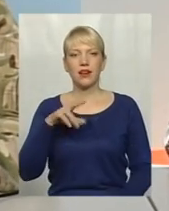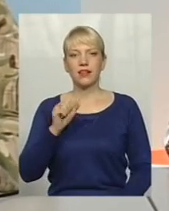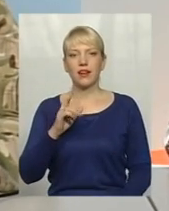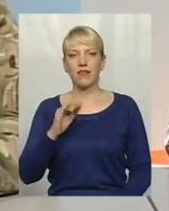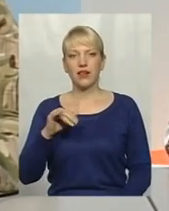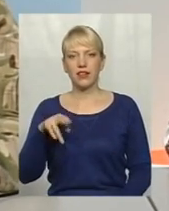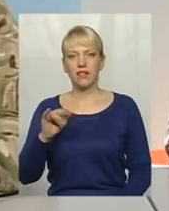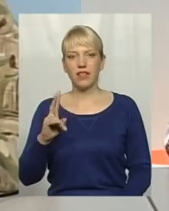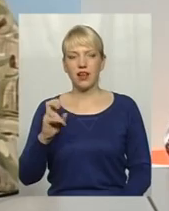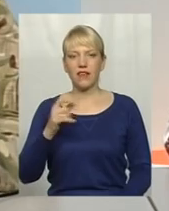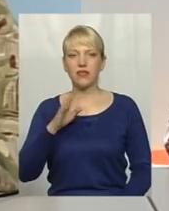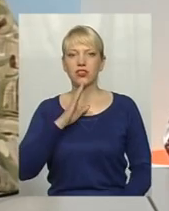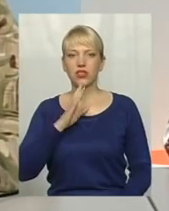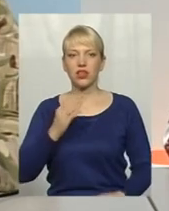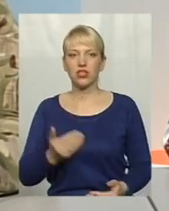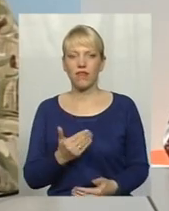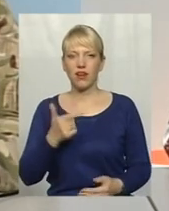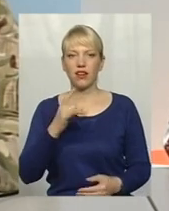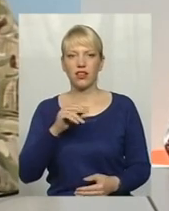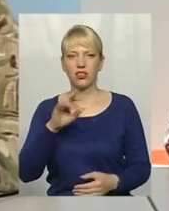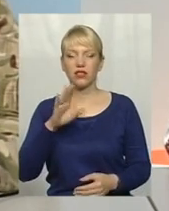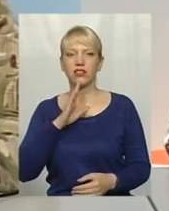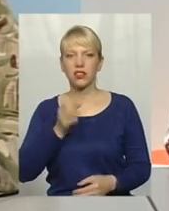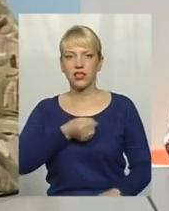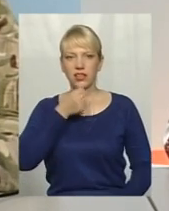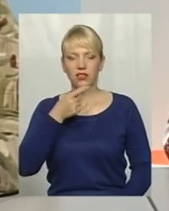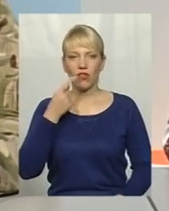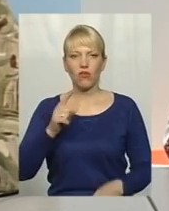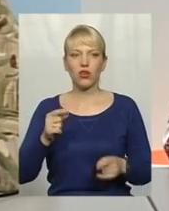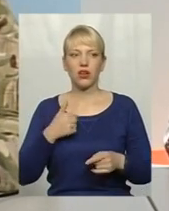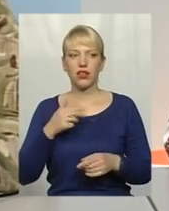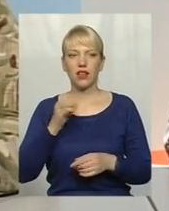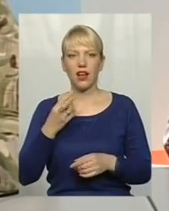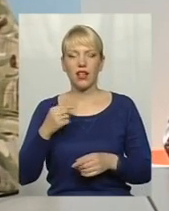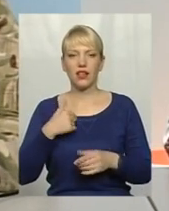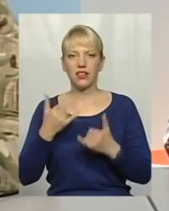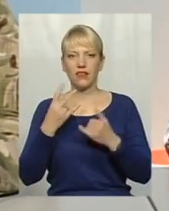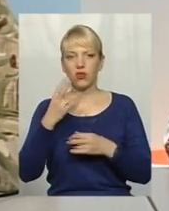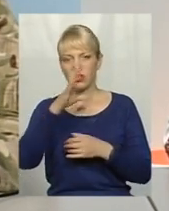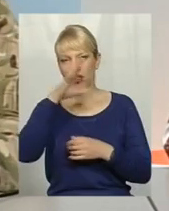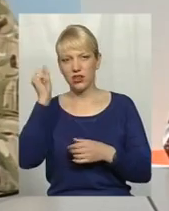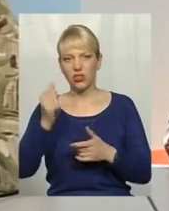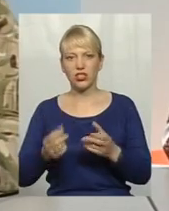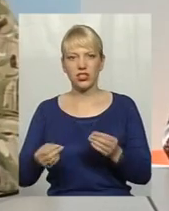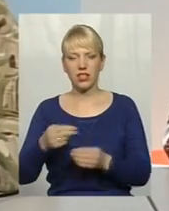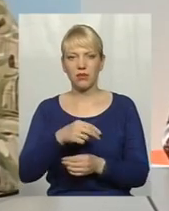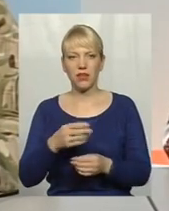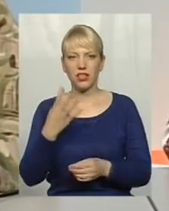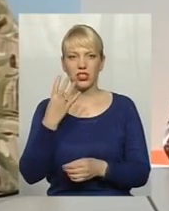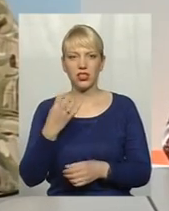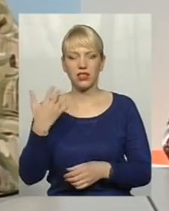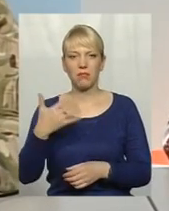Гречанах живе, вона ранком дзвонить, вона старшого віку жінка, і дзвонить, і каже, Таню, я сьогодні за ніч зліпила 450